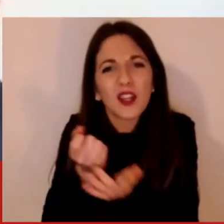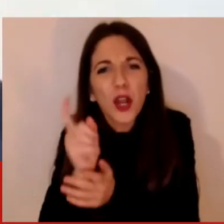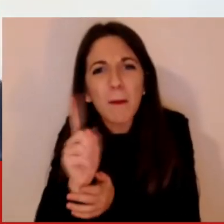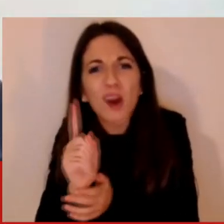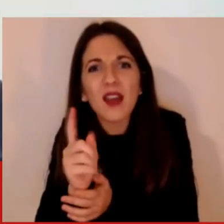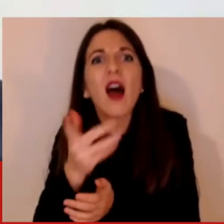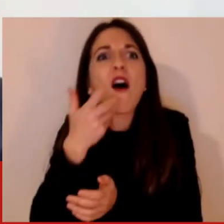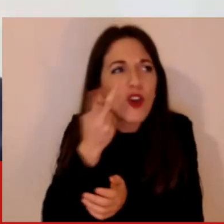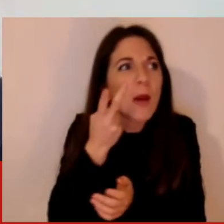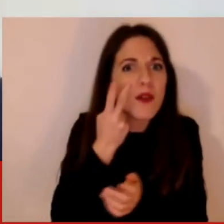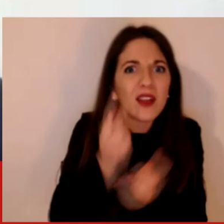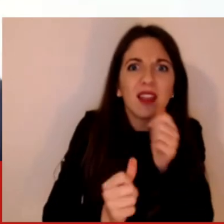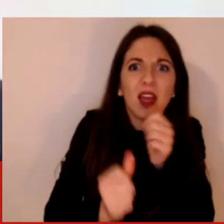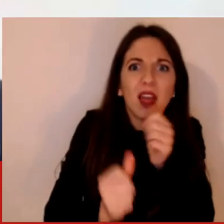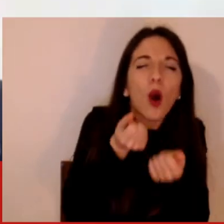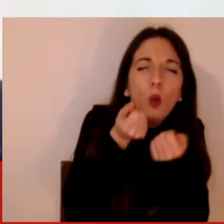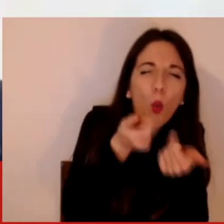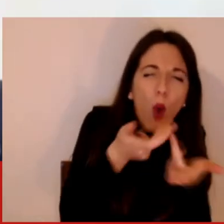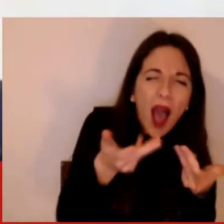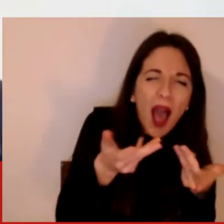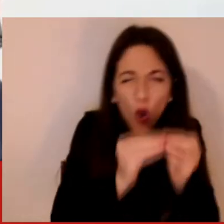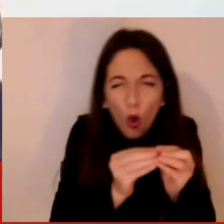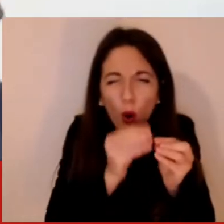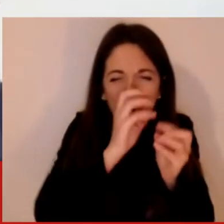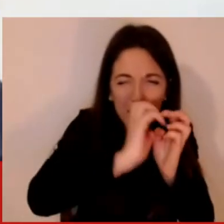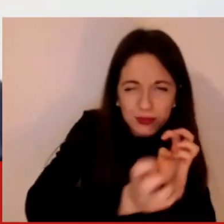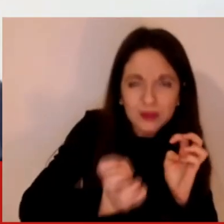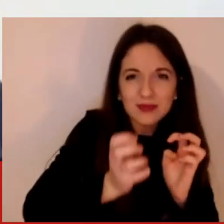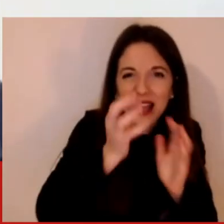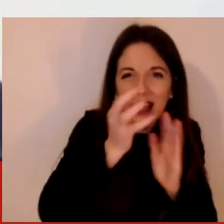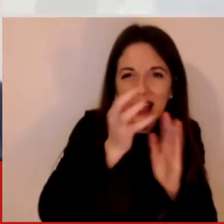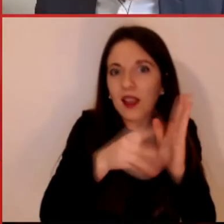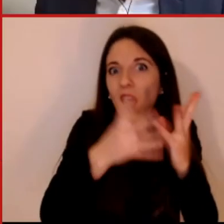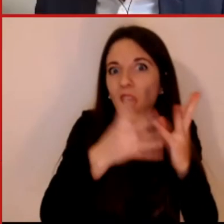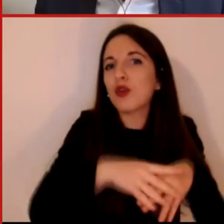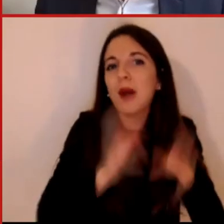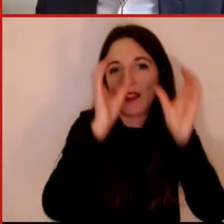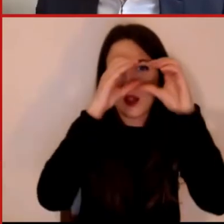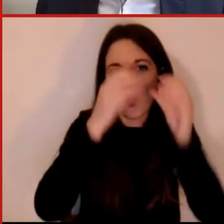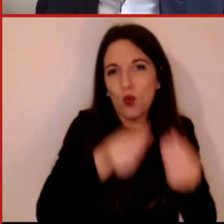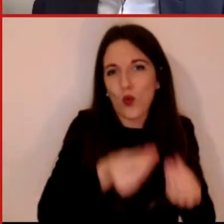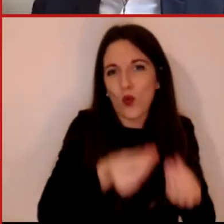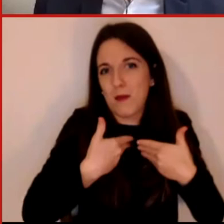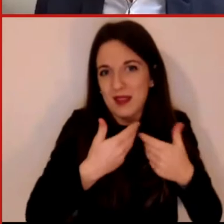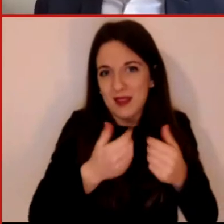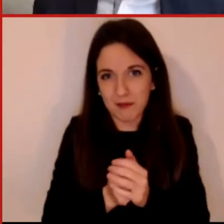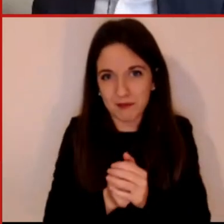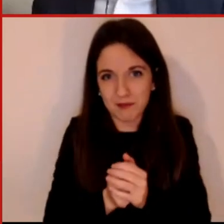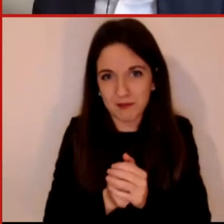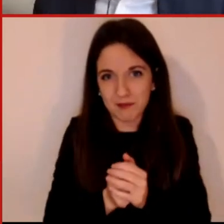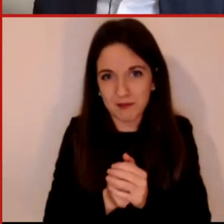sistema ha avuto dei problemi e in realtà quello che è importante sempre distinguere è che noi in realtà